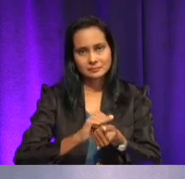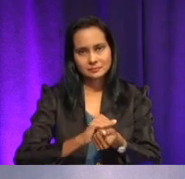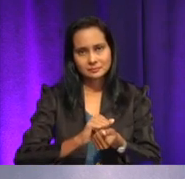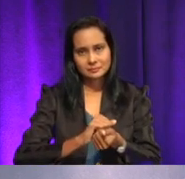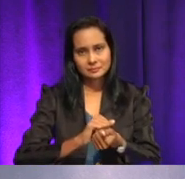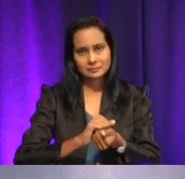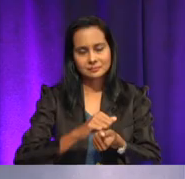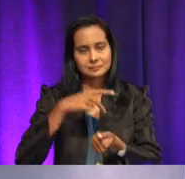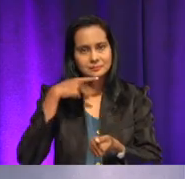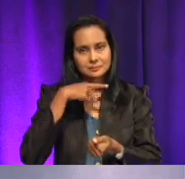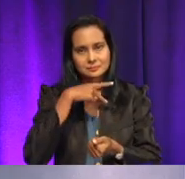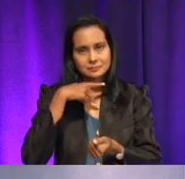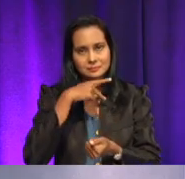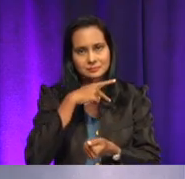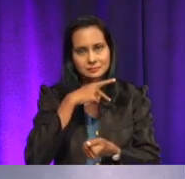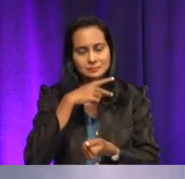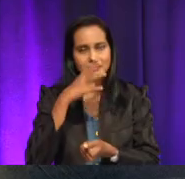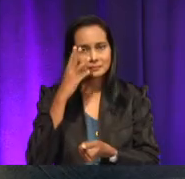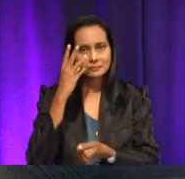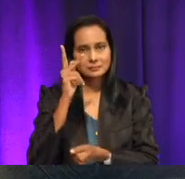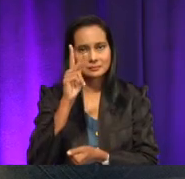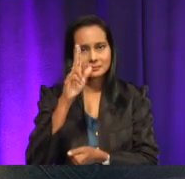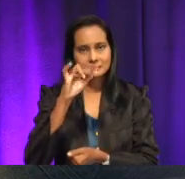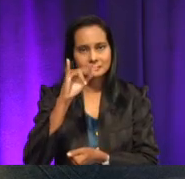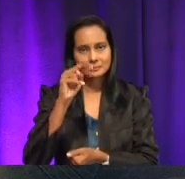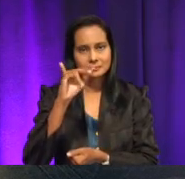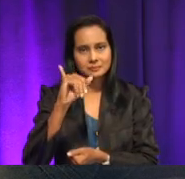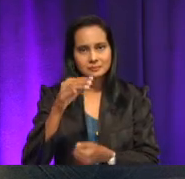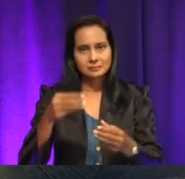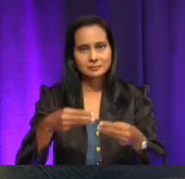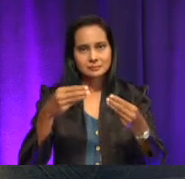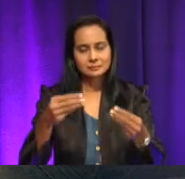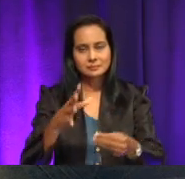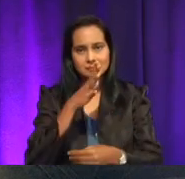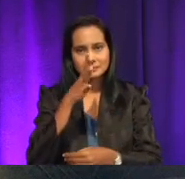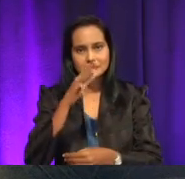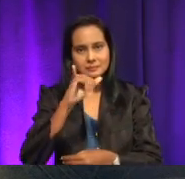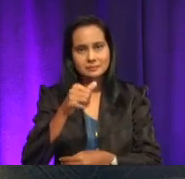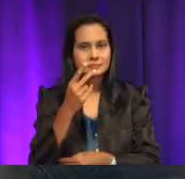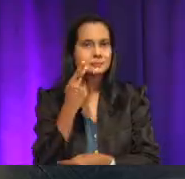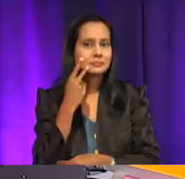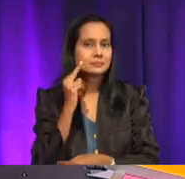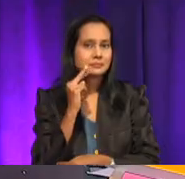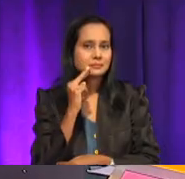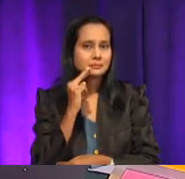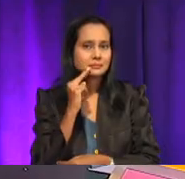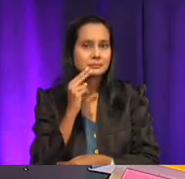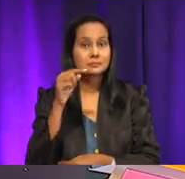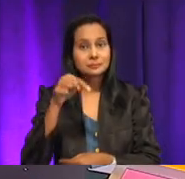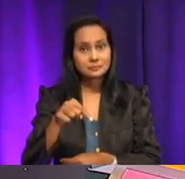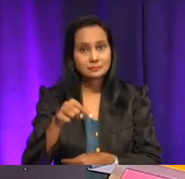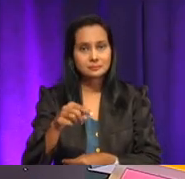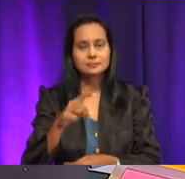Buahku ini pemberian nyonya. Juga diberi sayur peria. Saya di sini